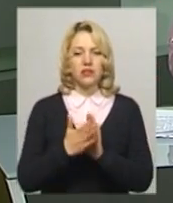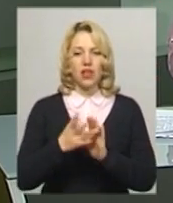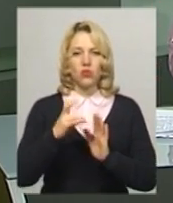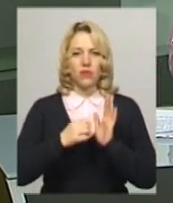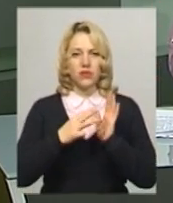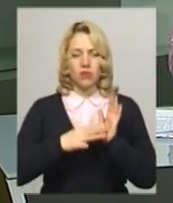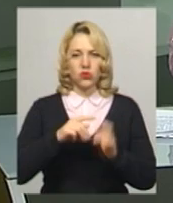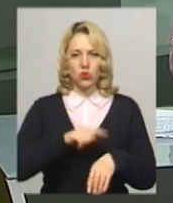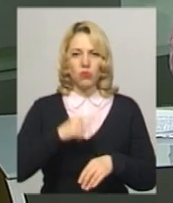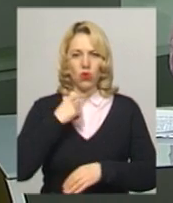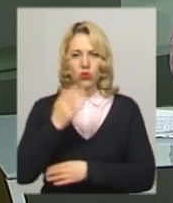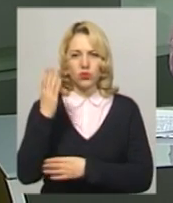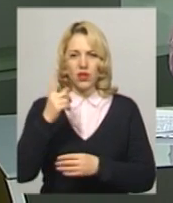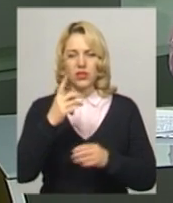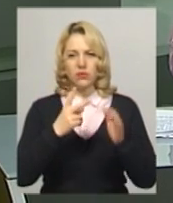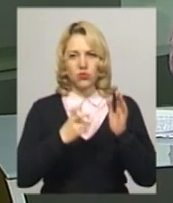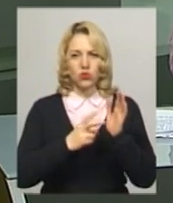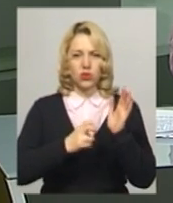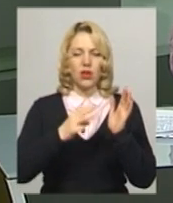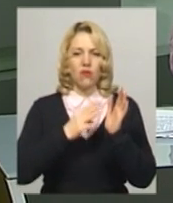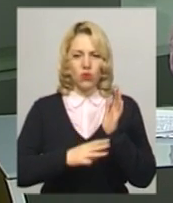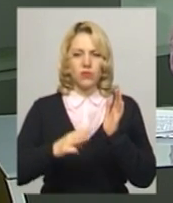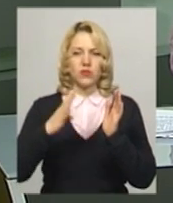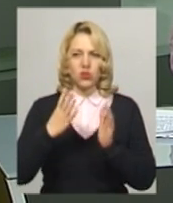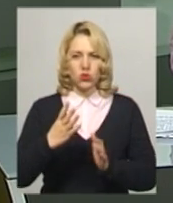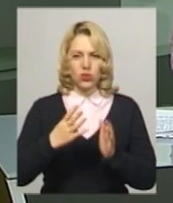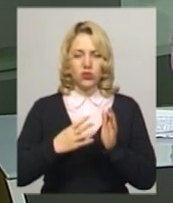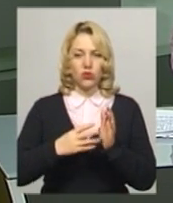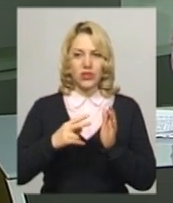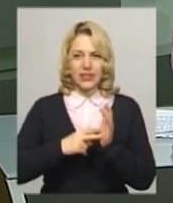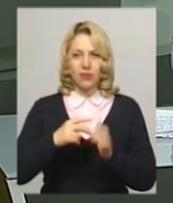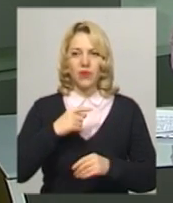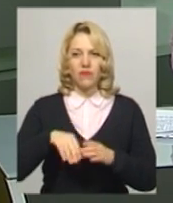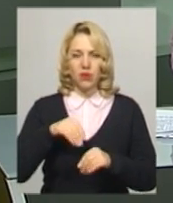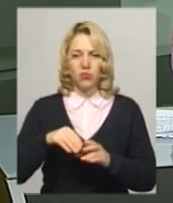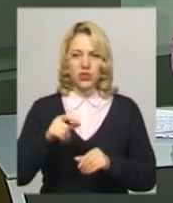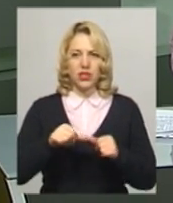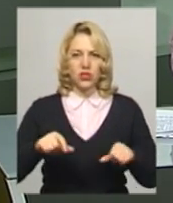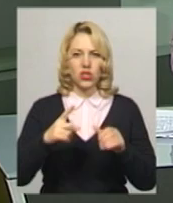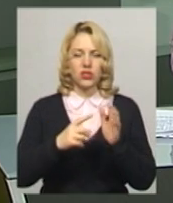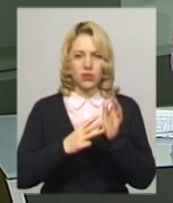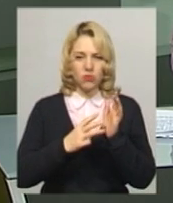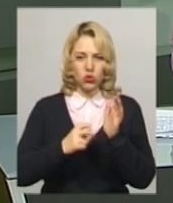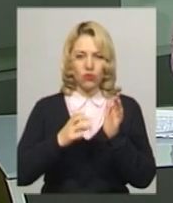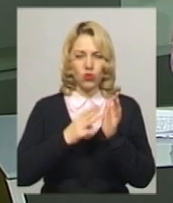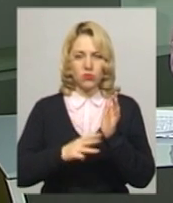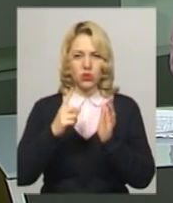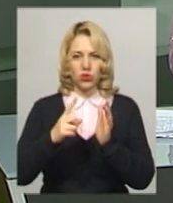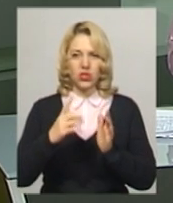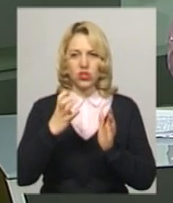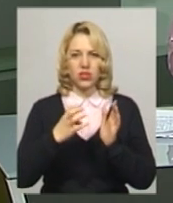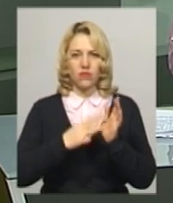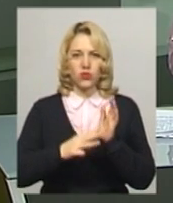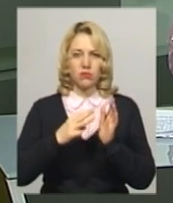годину проголосувало 748 виборців із 1193 на дільниці номер 681-488.